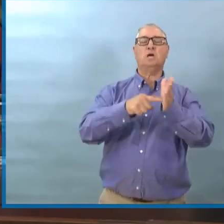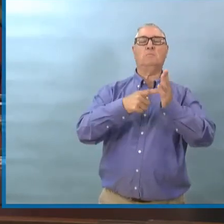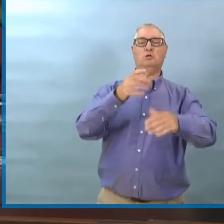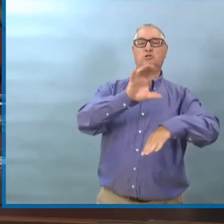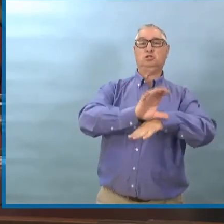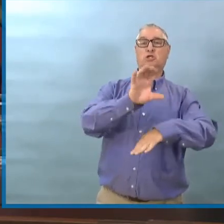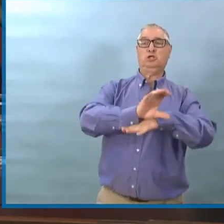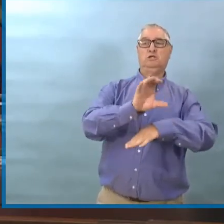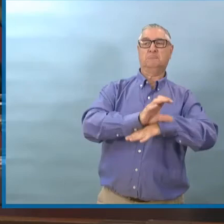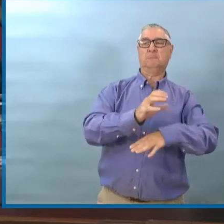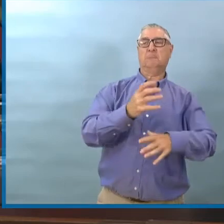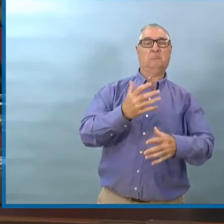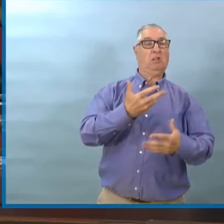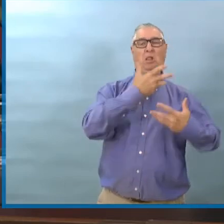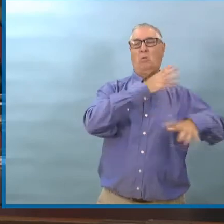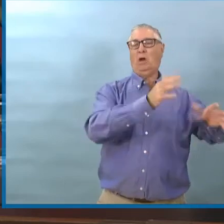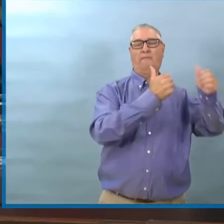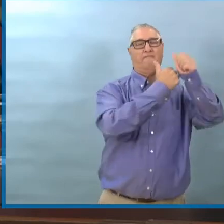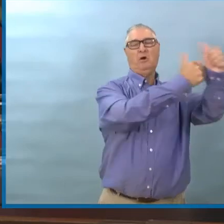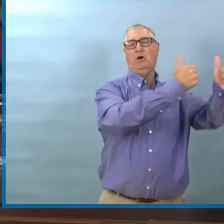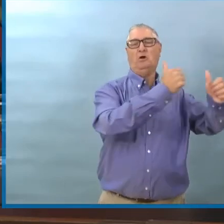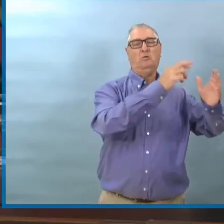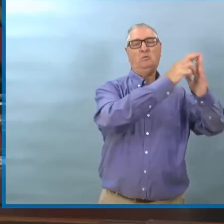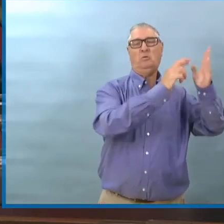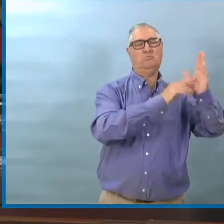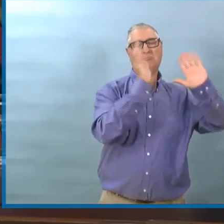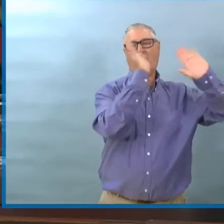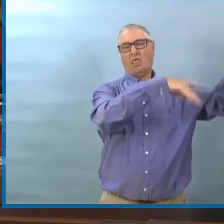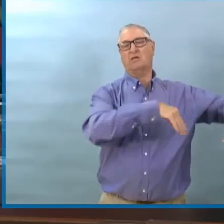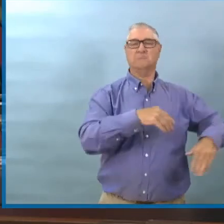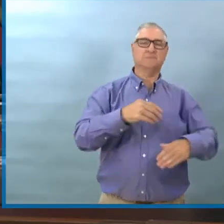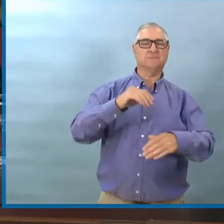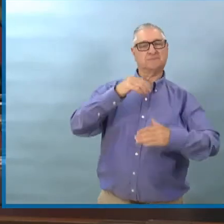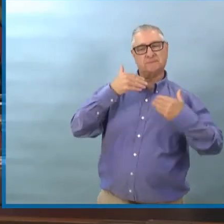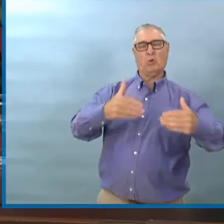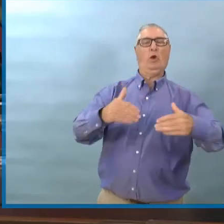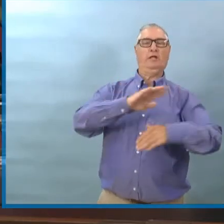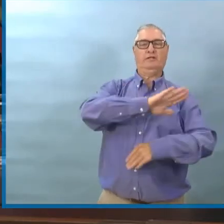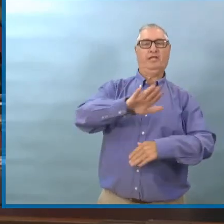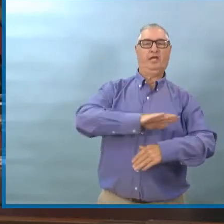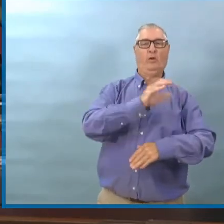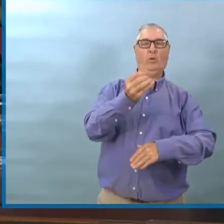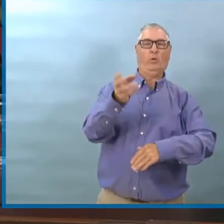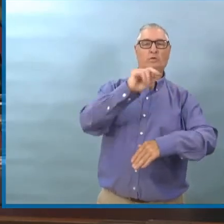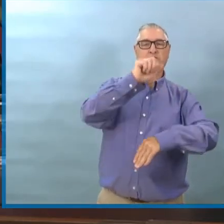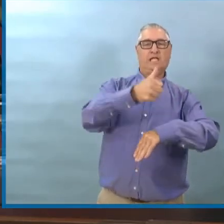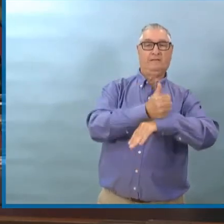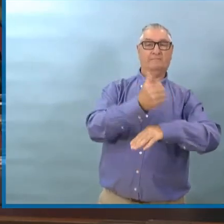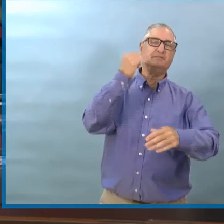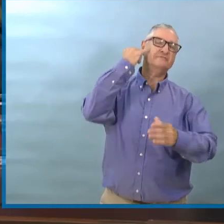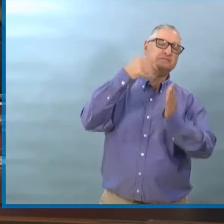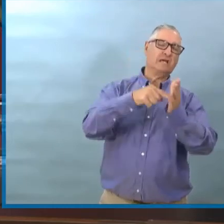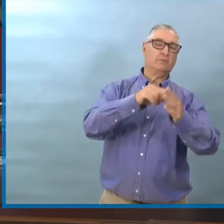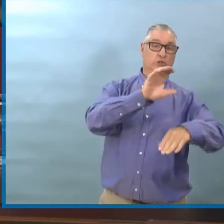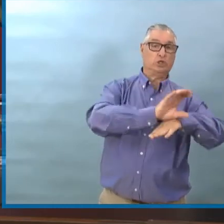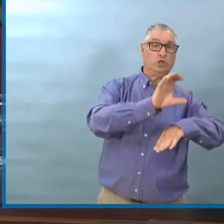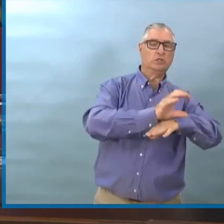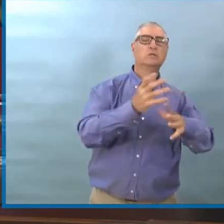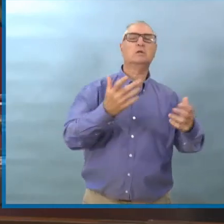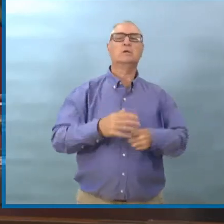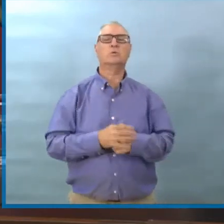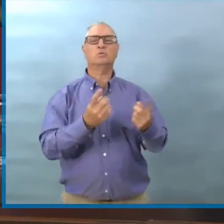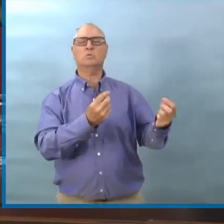On comprend l'importance de ça. Et de les débuts, on a trouvé des moyens créatifs